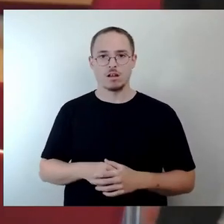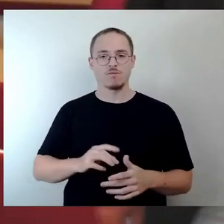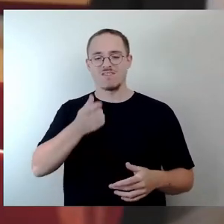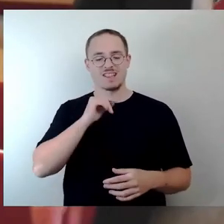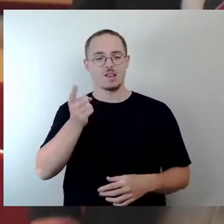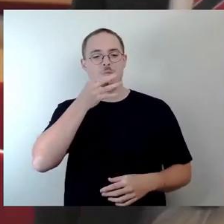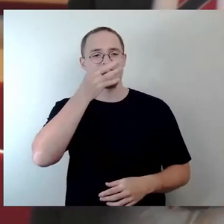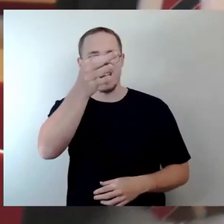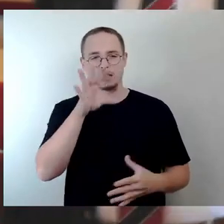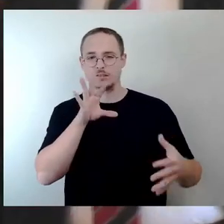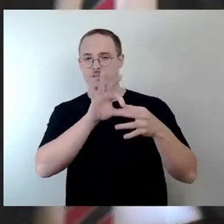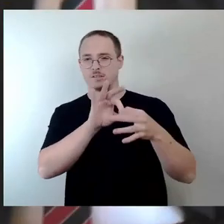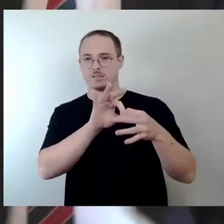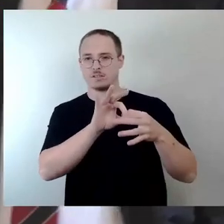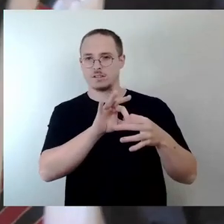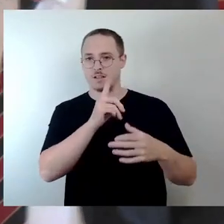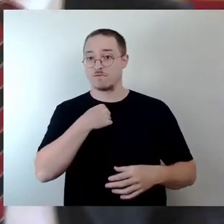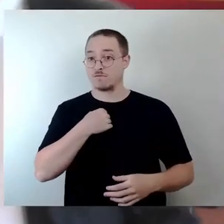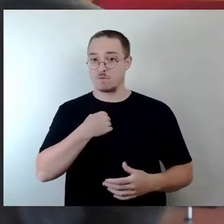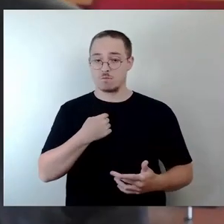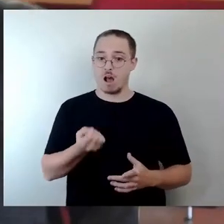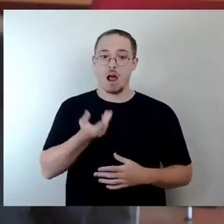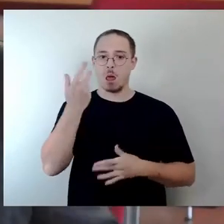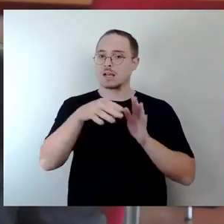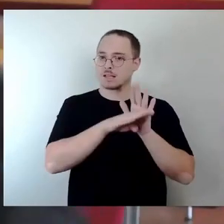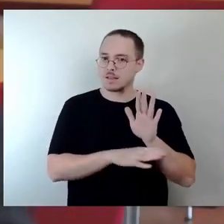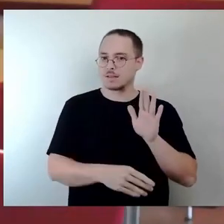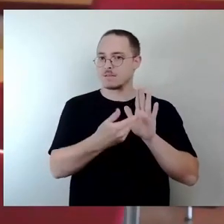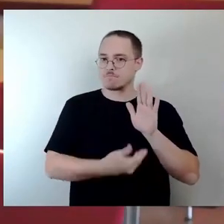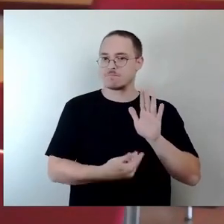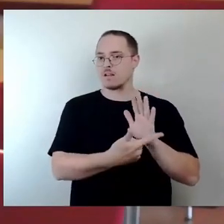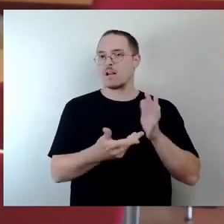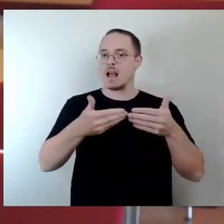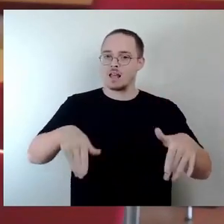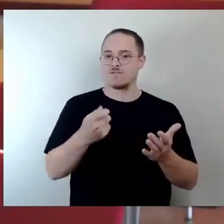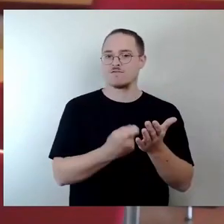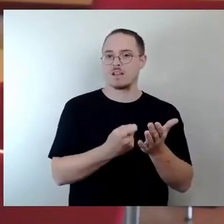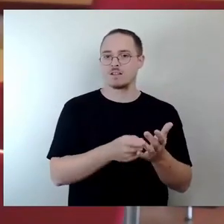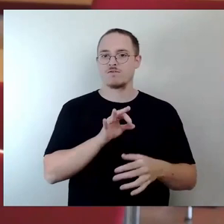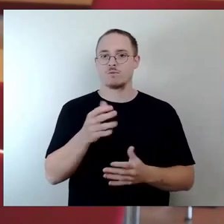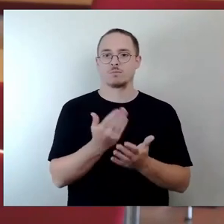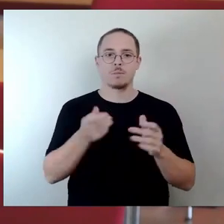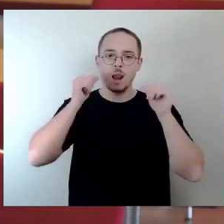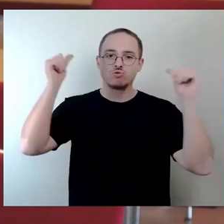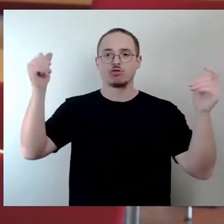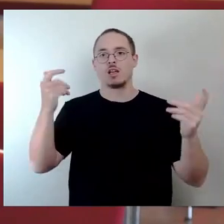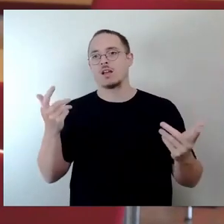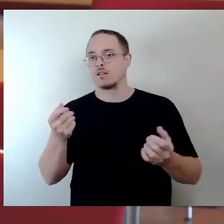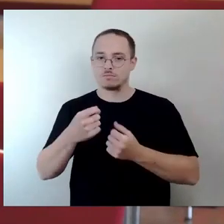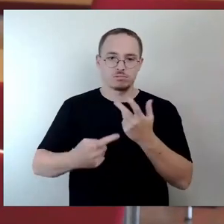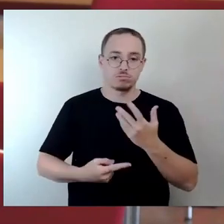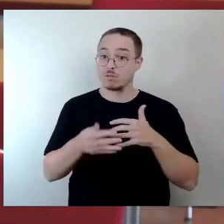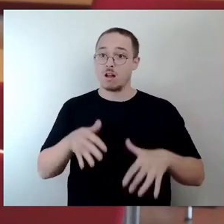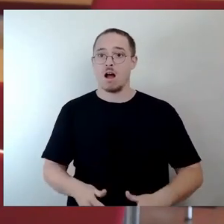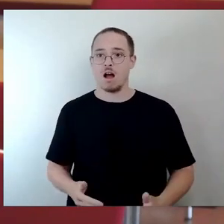Mir ist klar, dass es natürlich gesetzlich vorgeschriebene Grenzwerte für Lautstärke etc. Mich würde